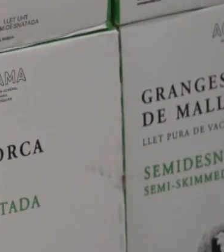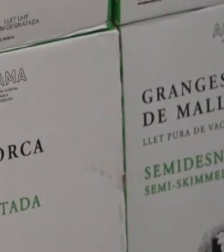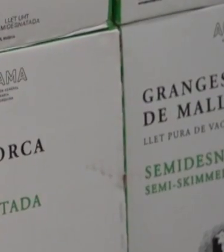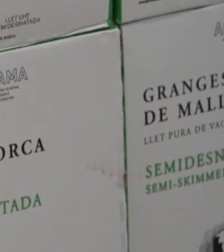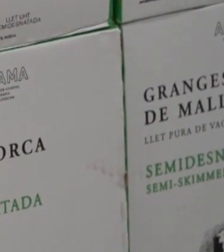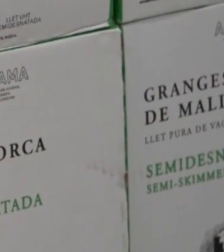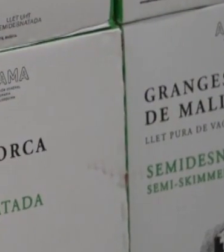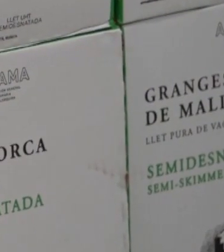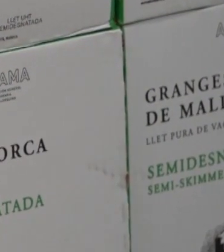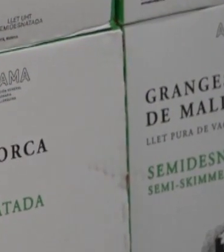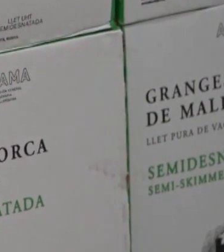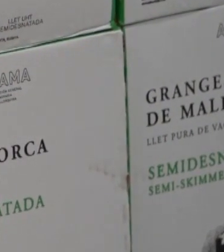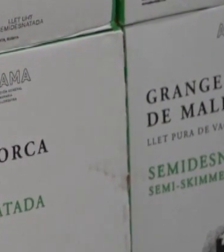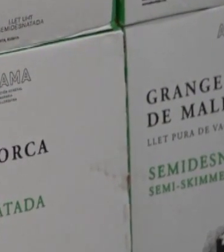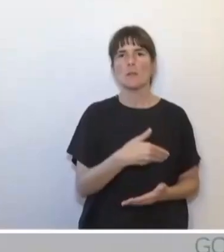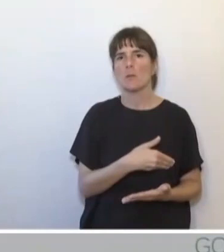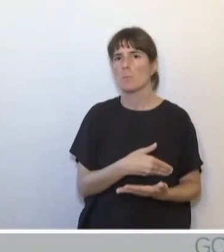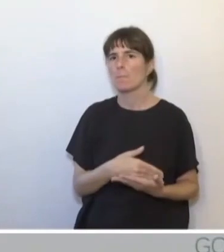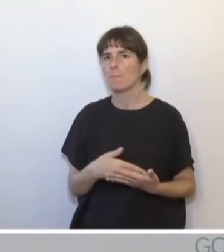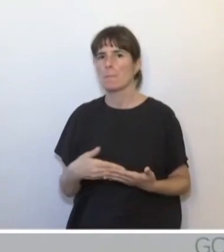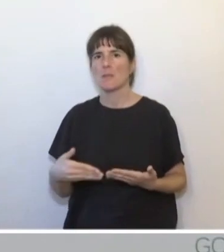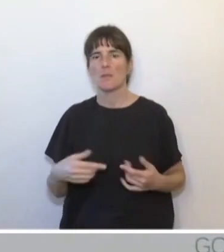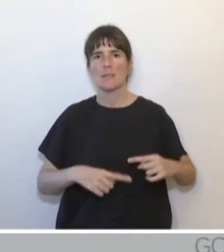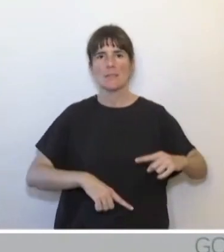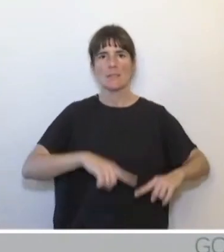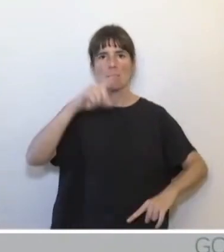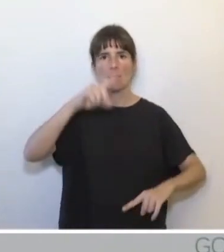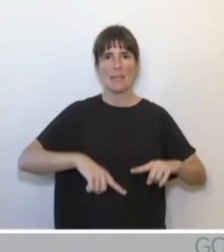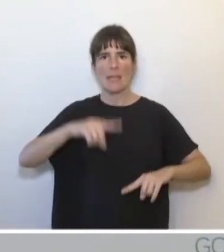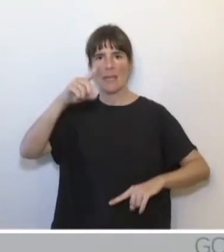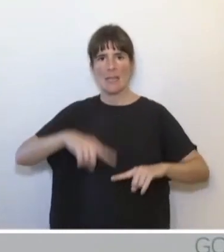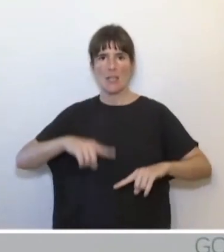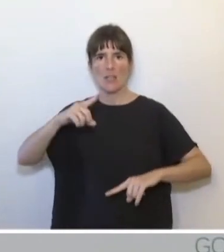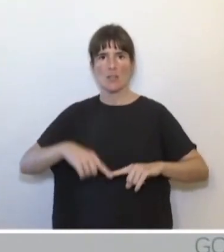4 milions de litres en poc més d'un any